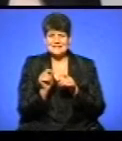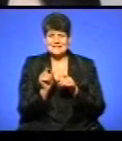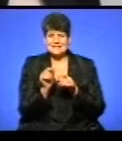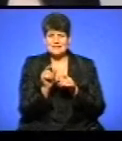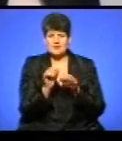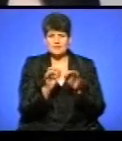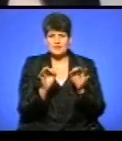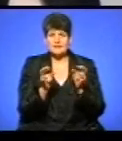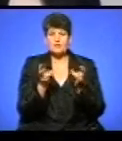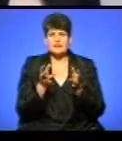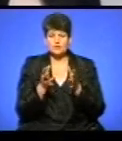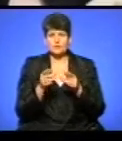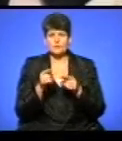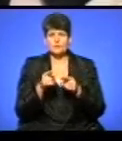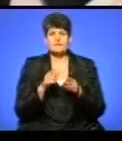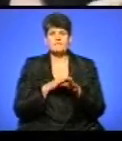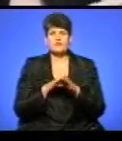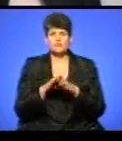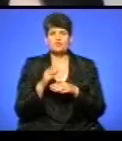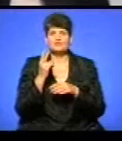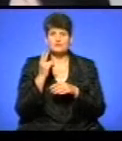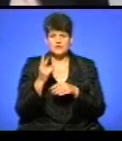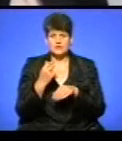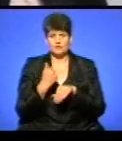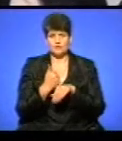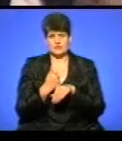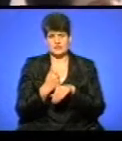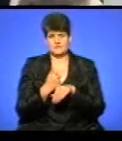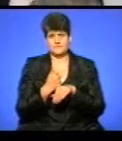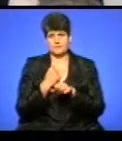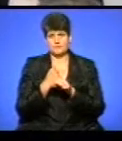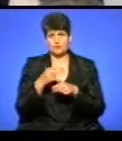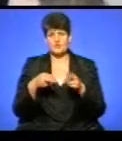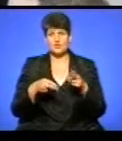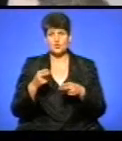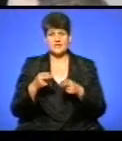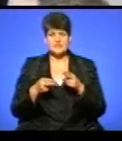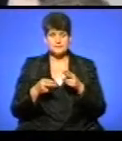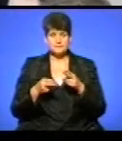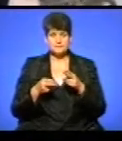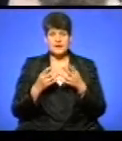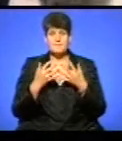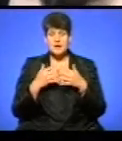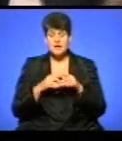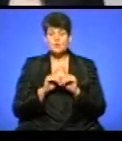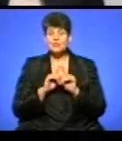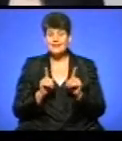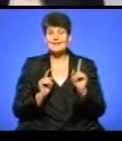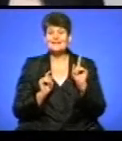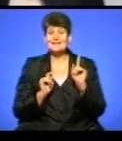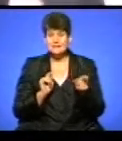необхідні. Тобто, таким чином виконує дві основні функції хірургії. Апарат унікальний тим, що